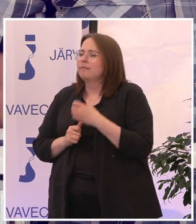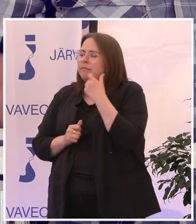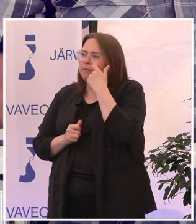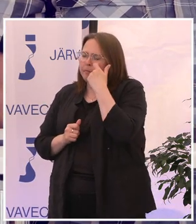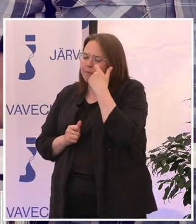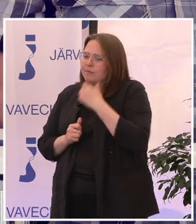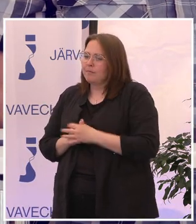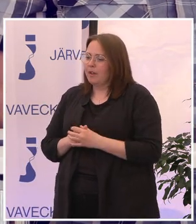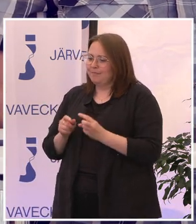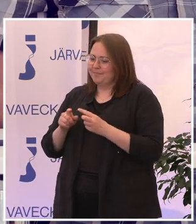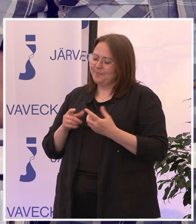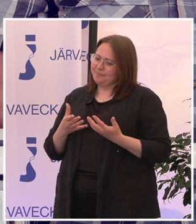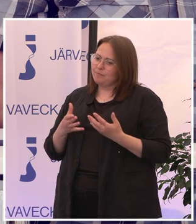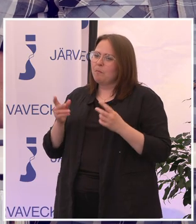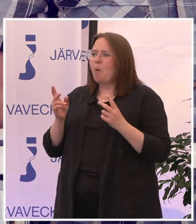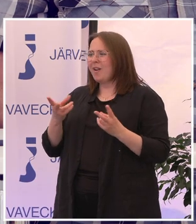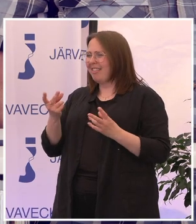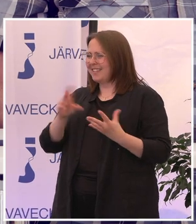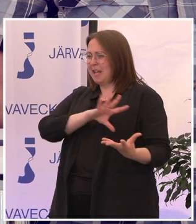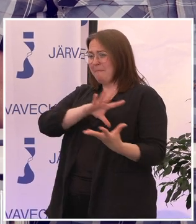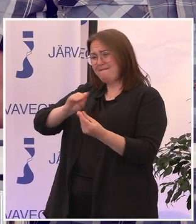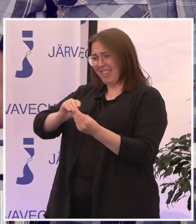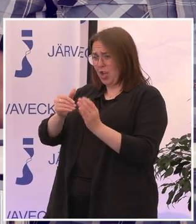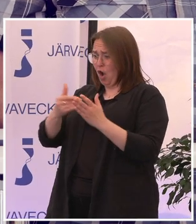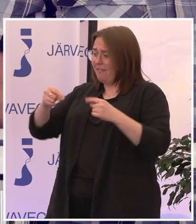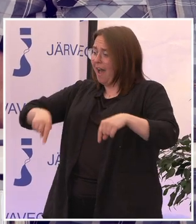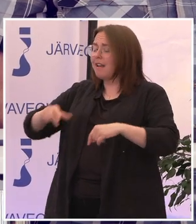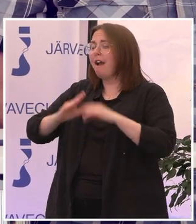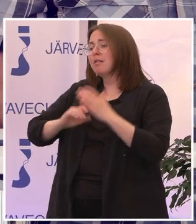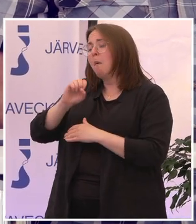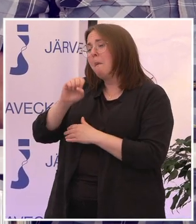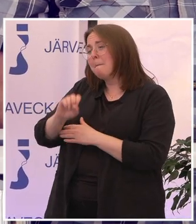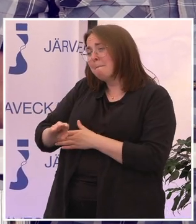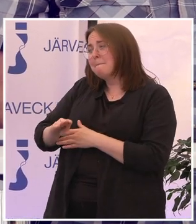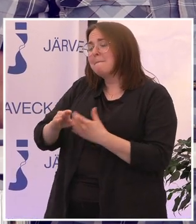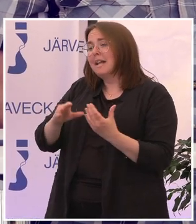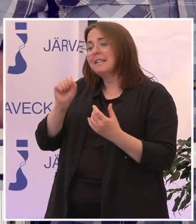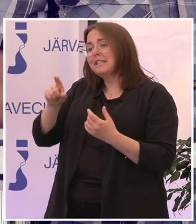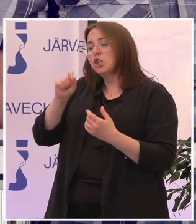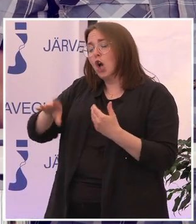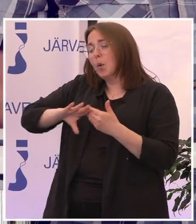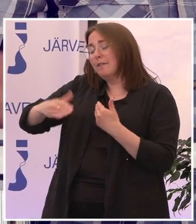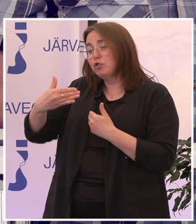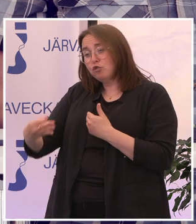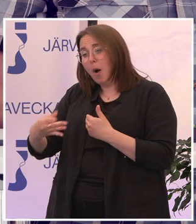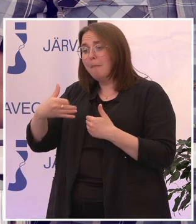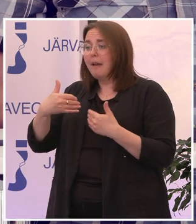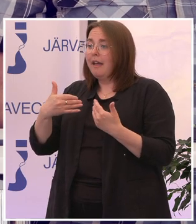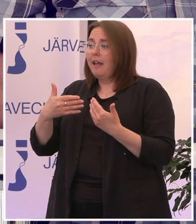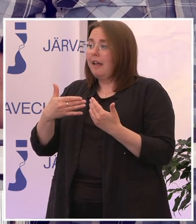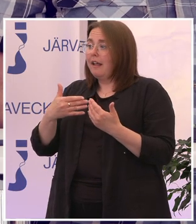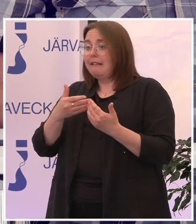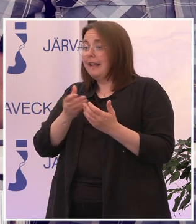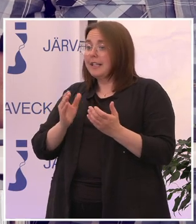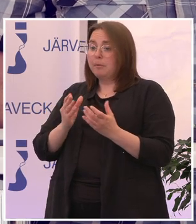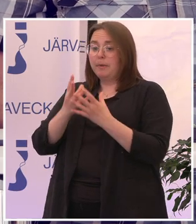Och min andra sammanfattning av det här. Det handlar om att det digitala utanförskapet är ingenting som kommer att gå